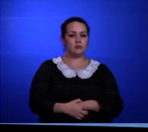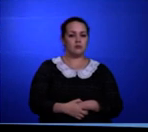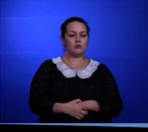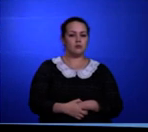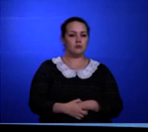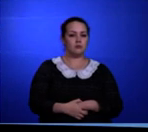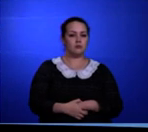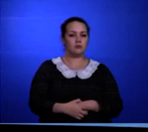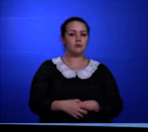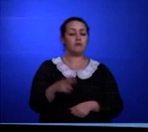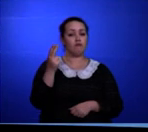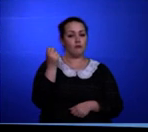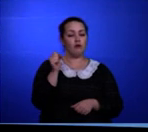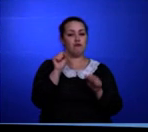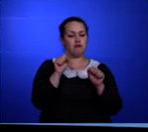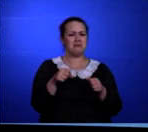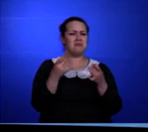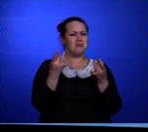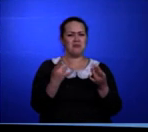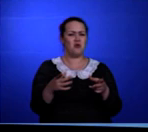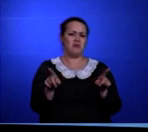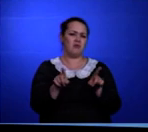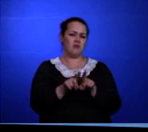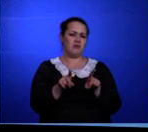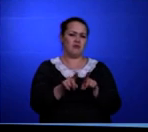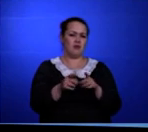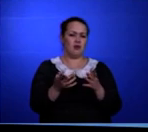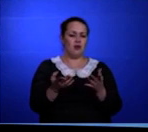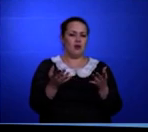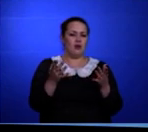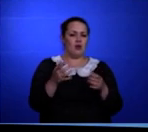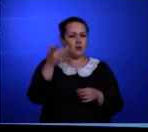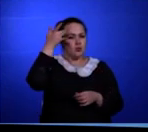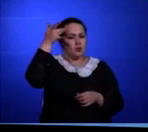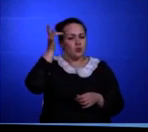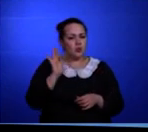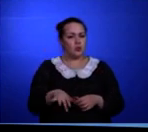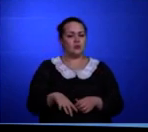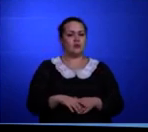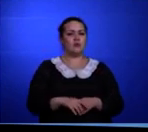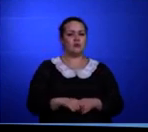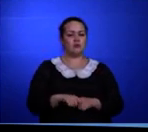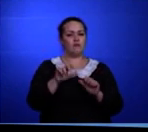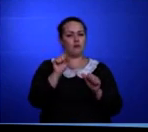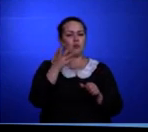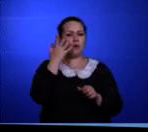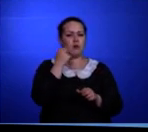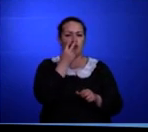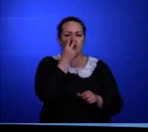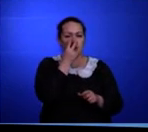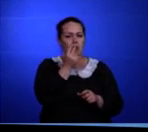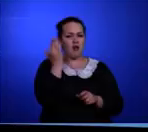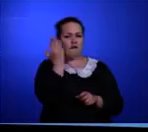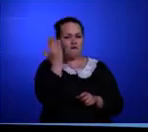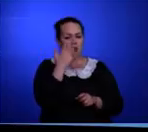Да, возможно, просто так, случайно. Возможно, смотря фильм, разволновалась,